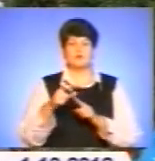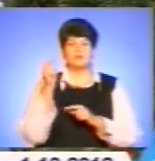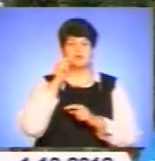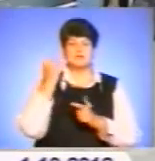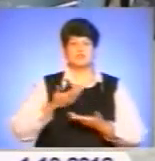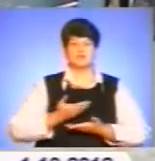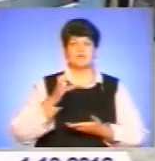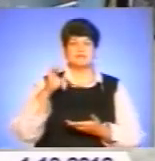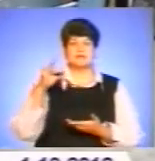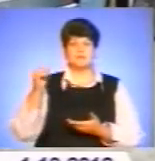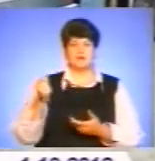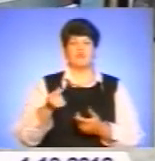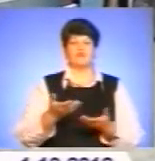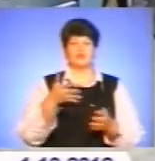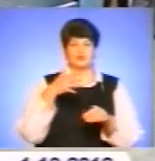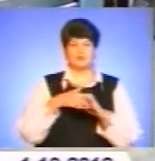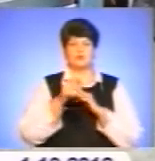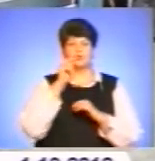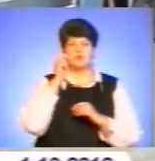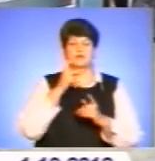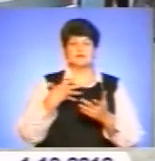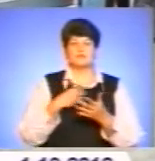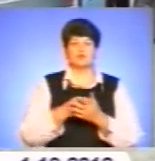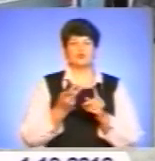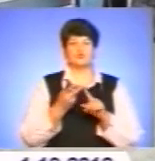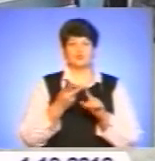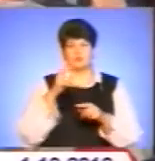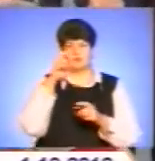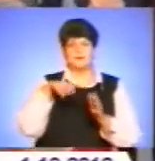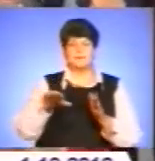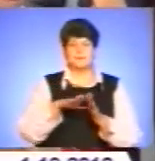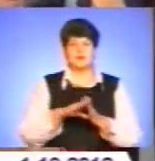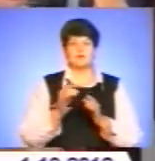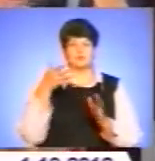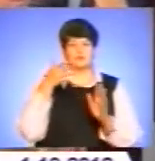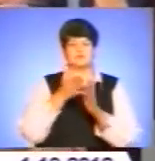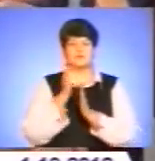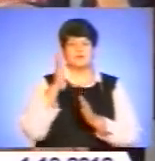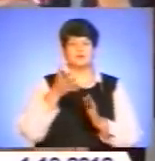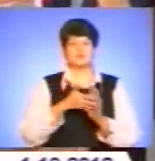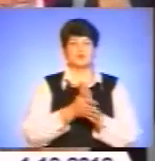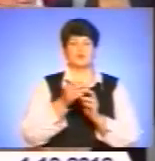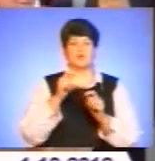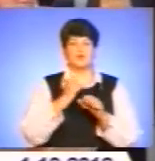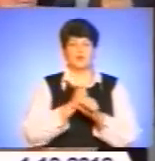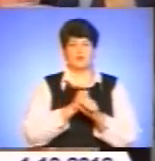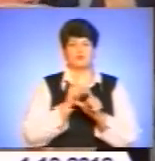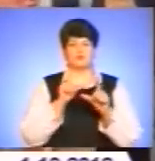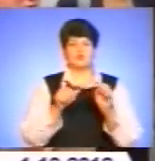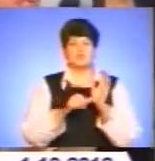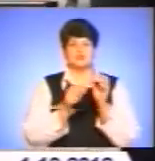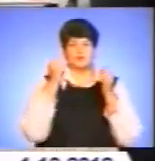у Сербії, визнають Україну своєю другою батьківщиною. Про світницьку роботу ведуть 50 осередків українців, 6 культурних